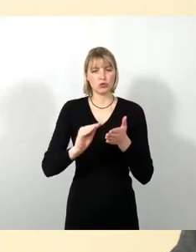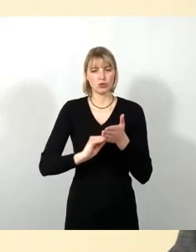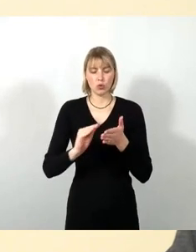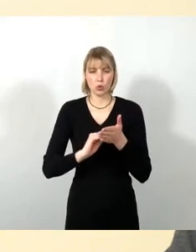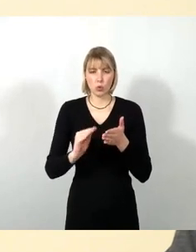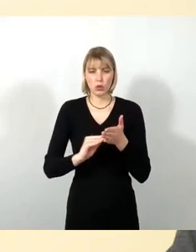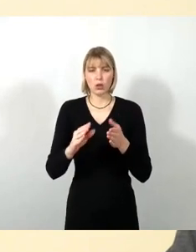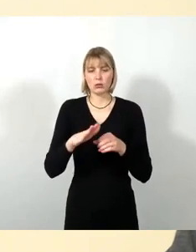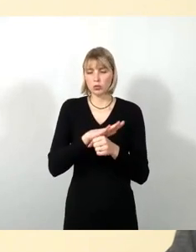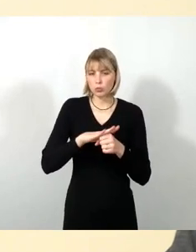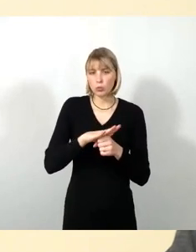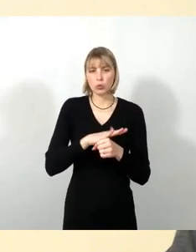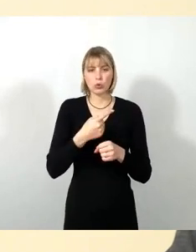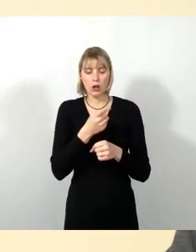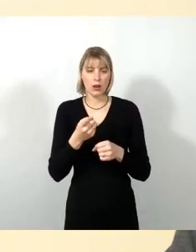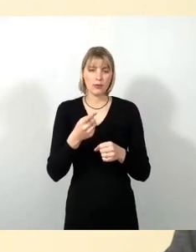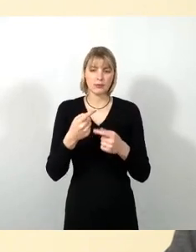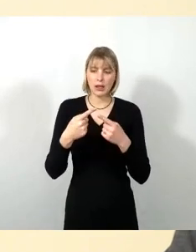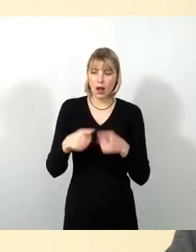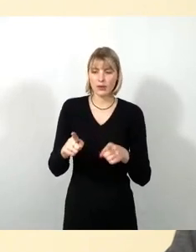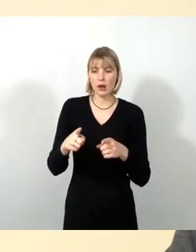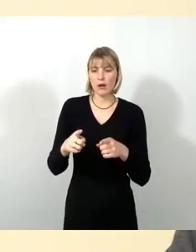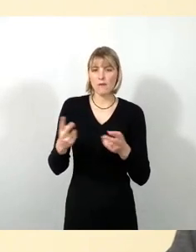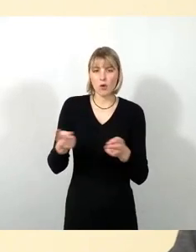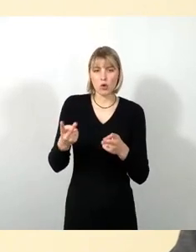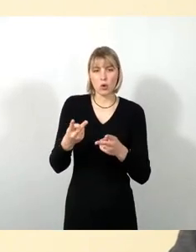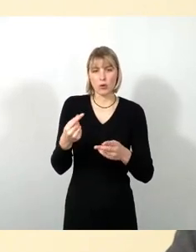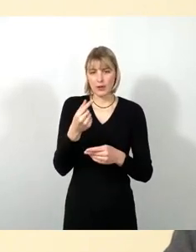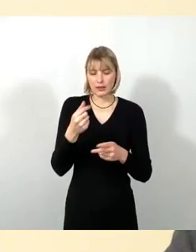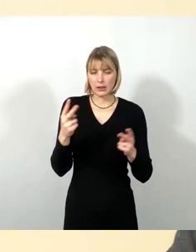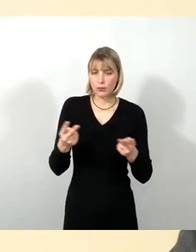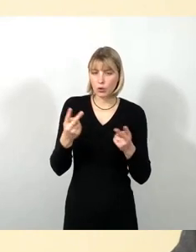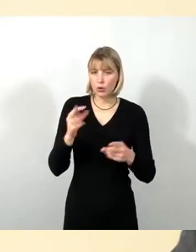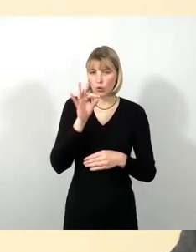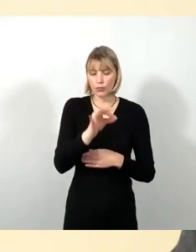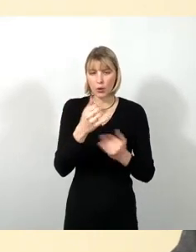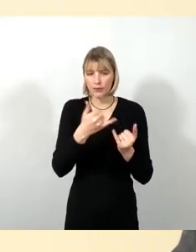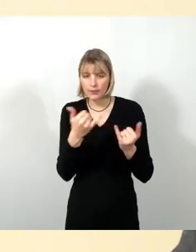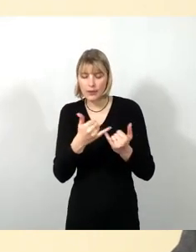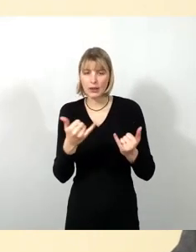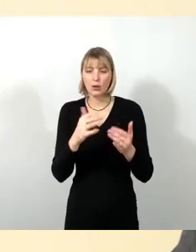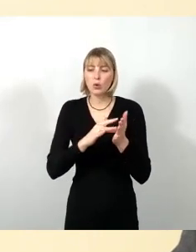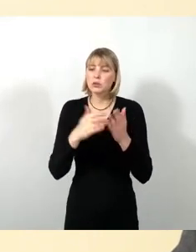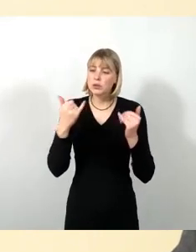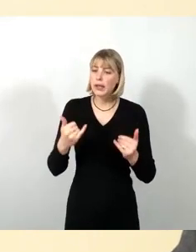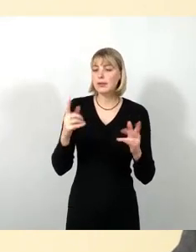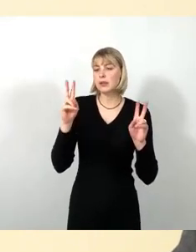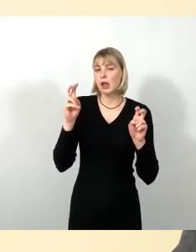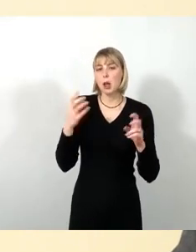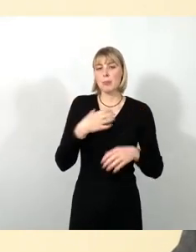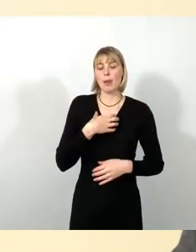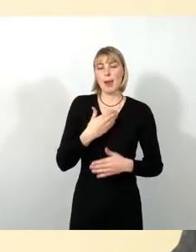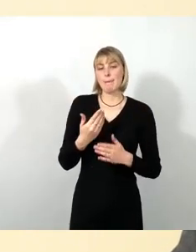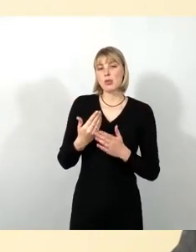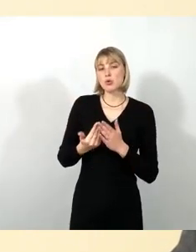sich anders finanziell engagieren könnte, um diesen noch recht neuen Problemen Sozialversicherungspflicht